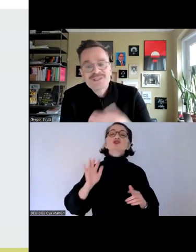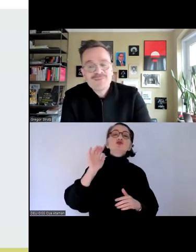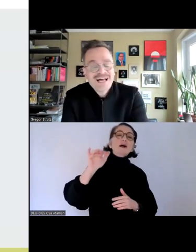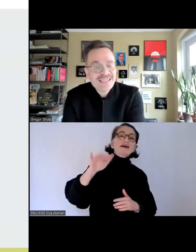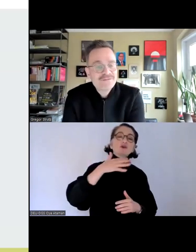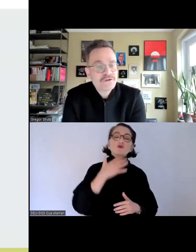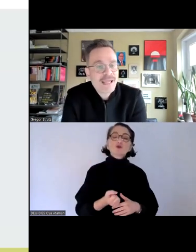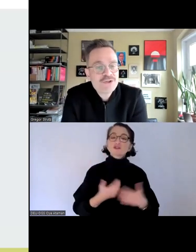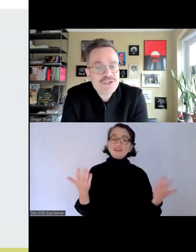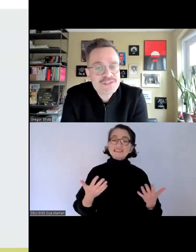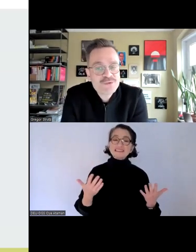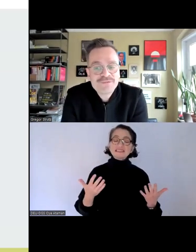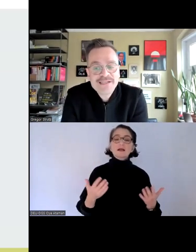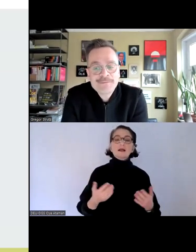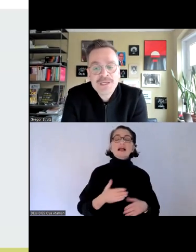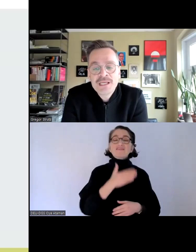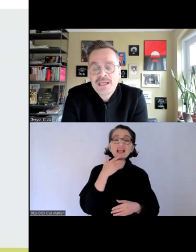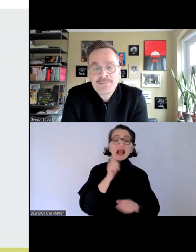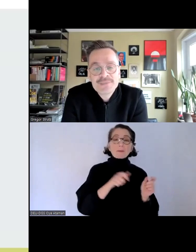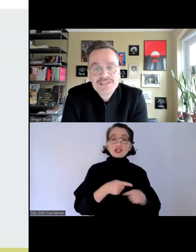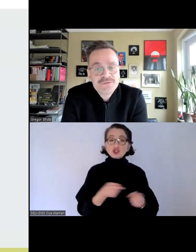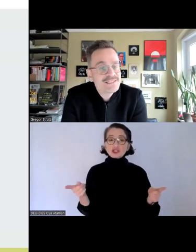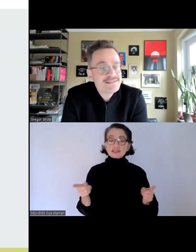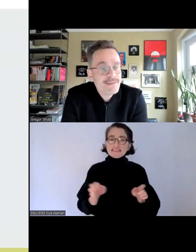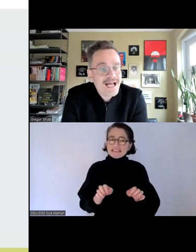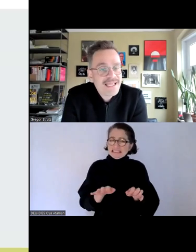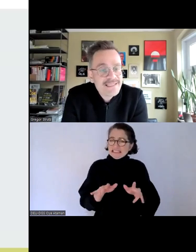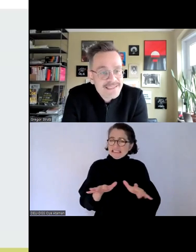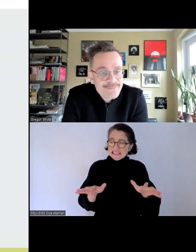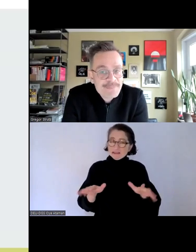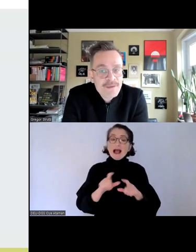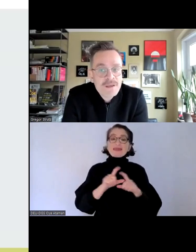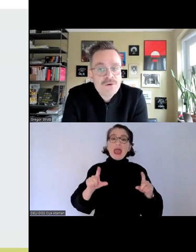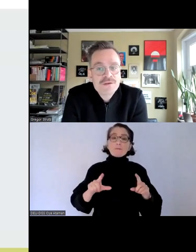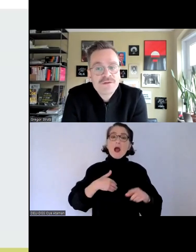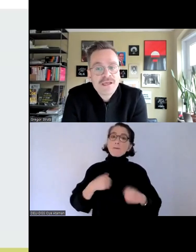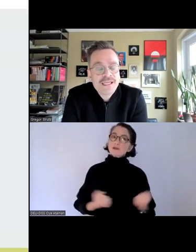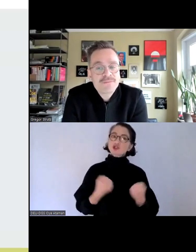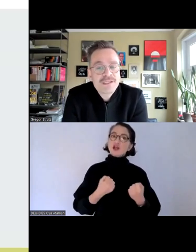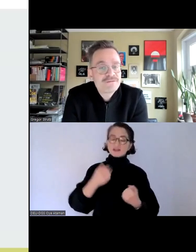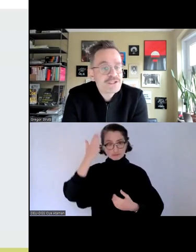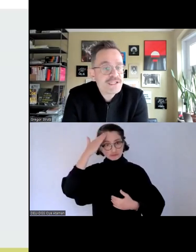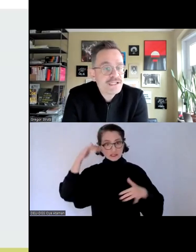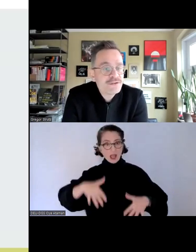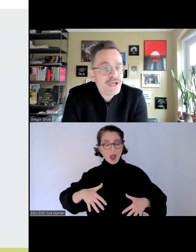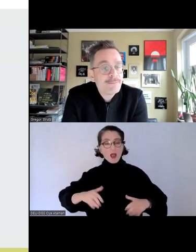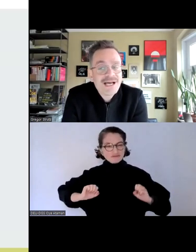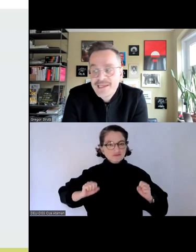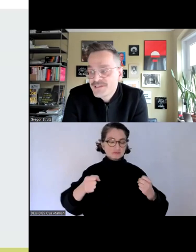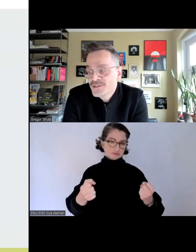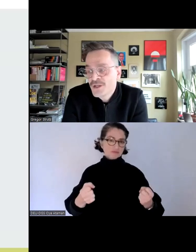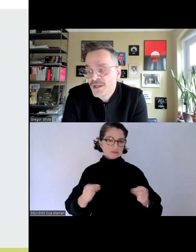eine größere breite von menschen zu gewinnen die sich für dieses thema einsetzen und eben in den verschiedenen